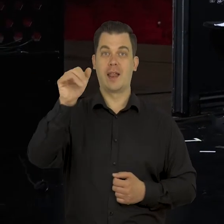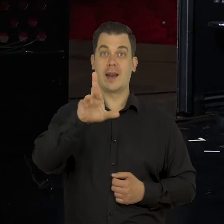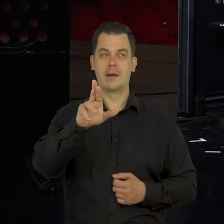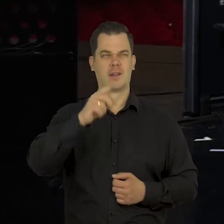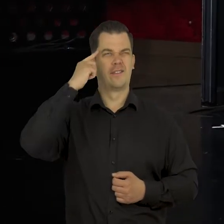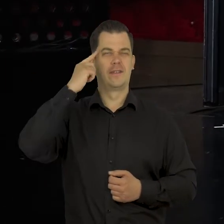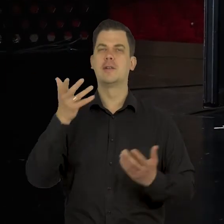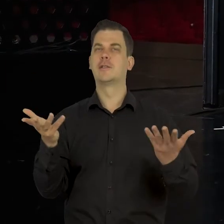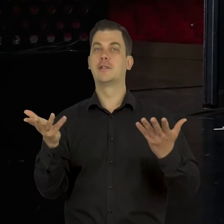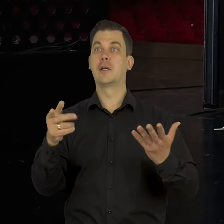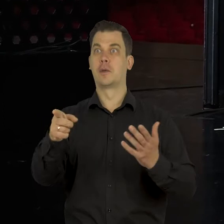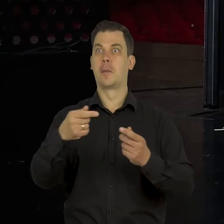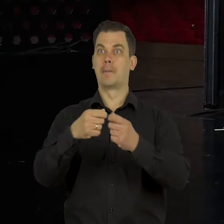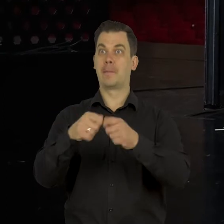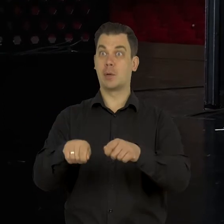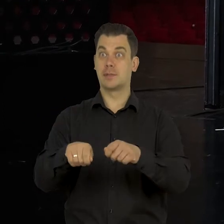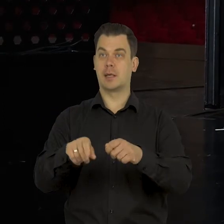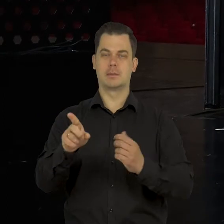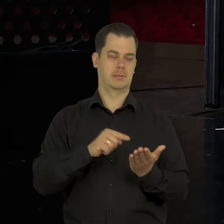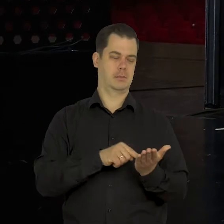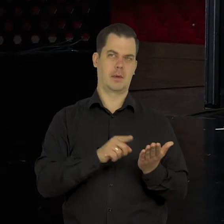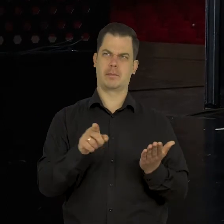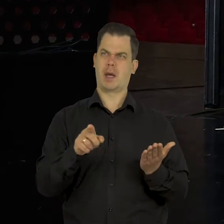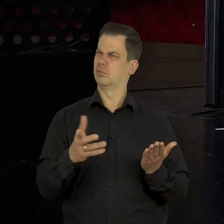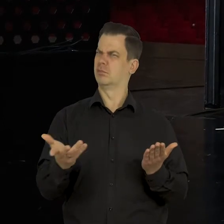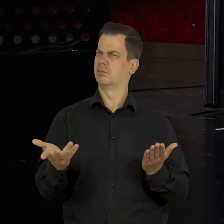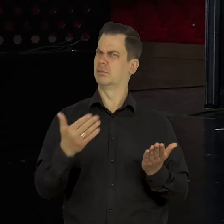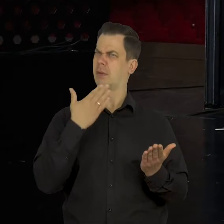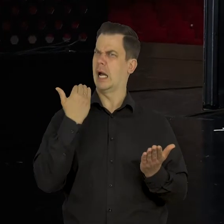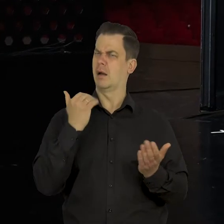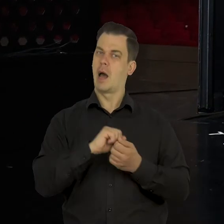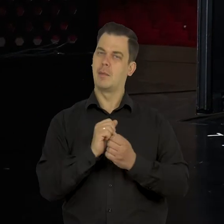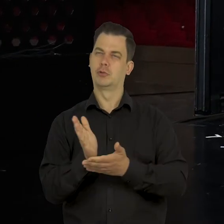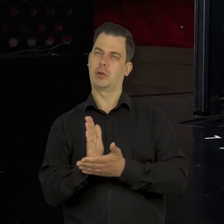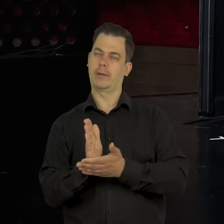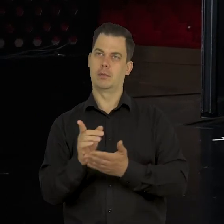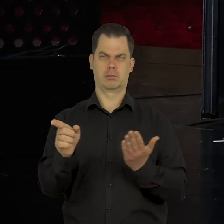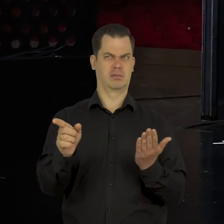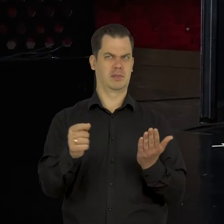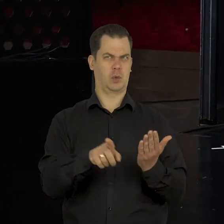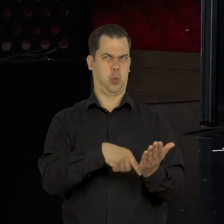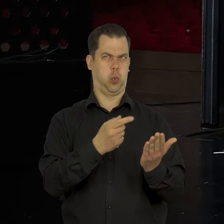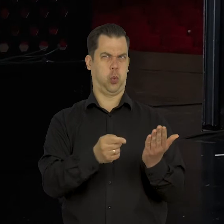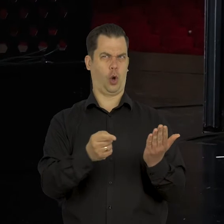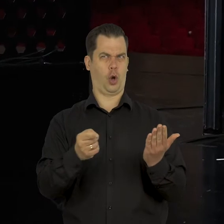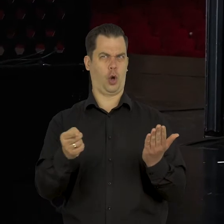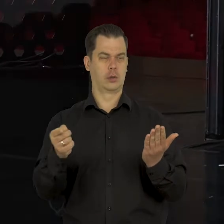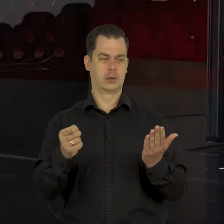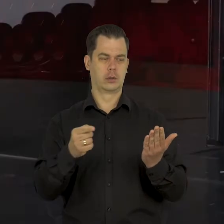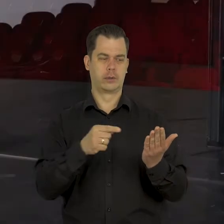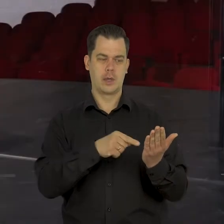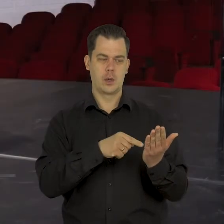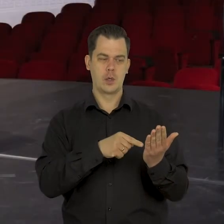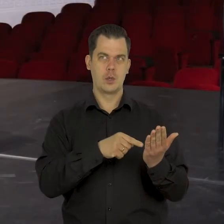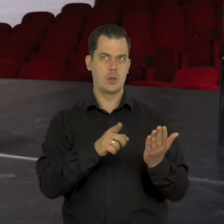na ogół pamięta, gdzie te pauzy aktor robi. Aktor mówi, tutaj będę robił pauzę, tu jest średniówka, tutaj jest wiersz, tutaj będzie ta pauza. I ja muszę